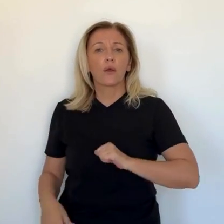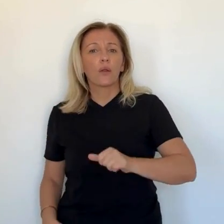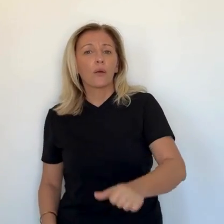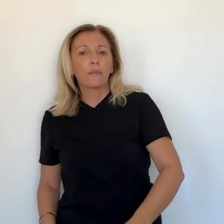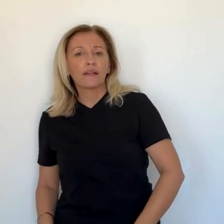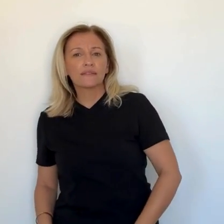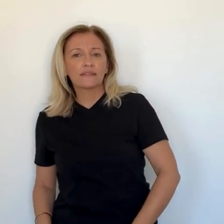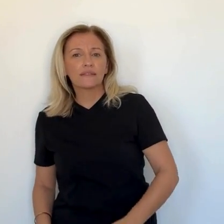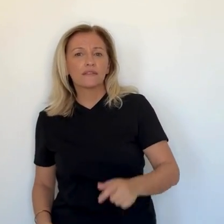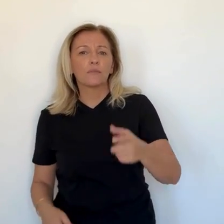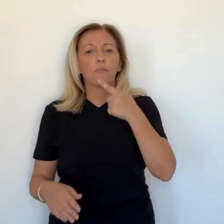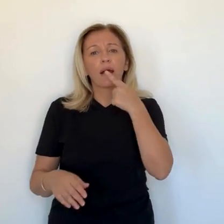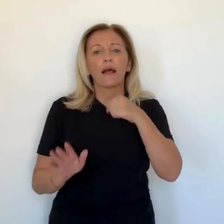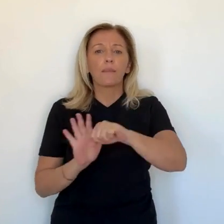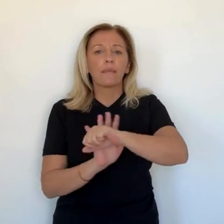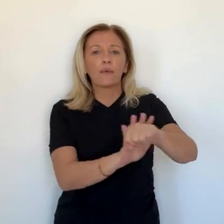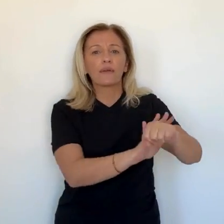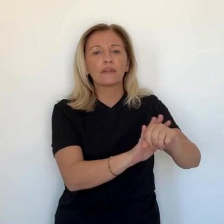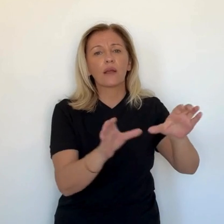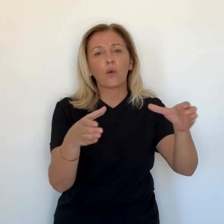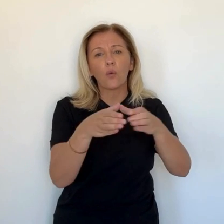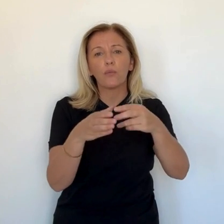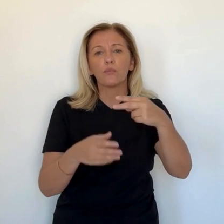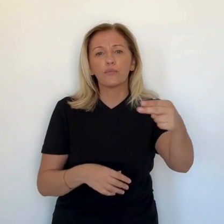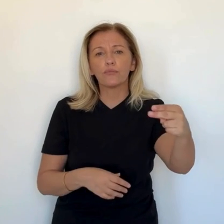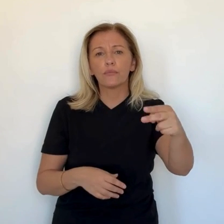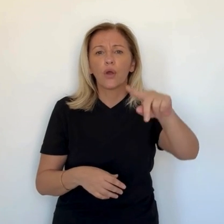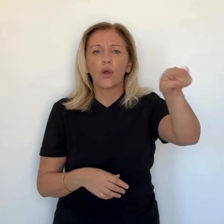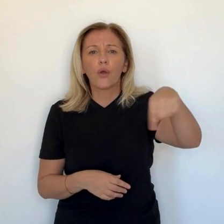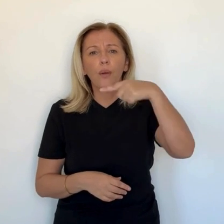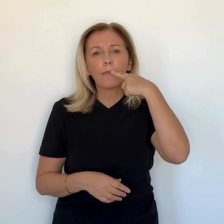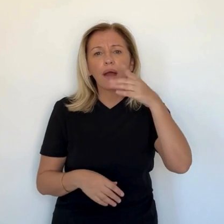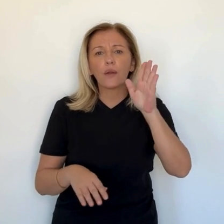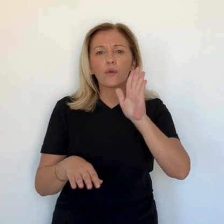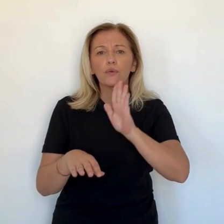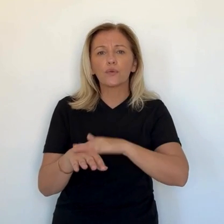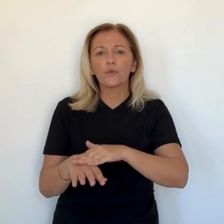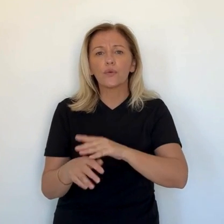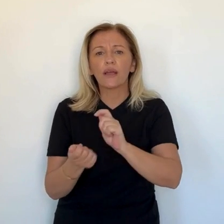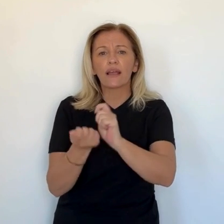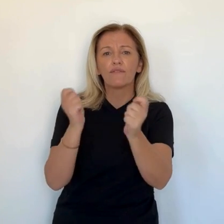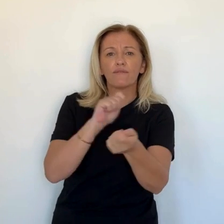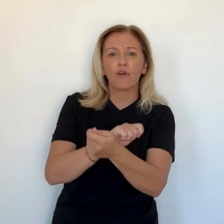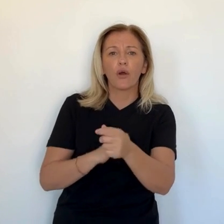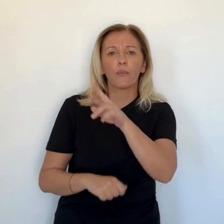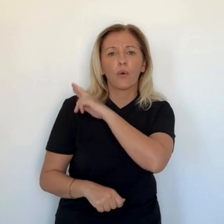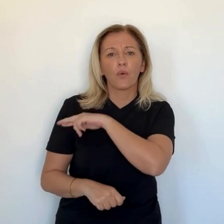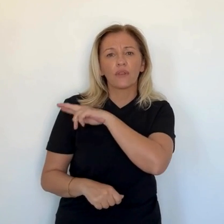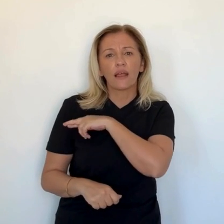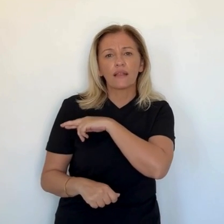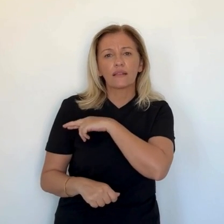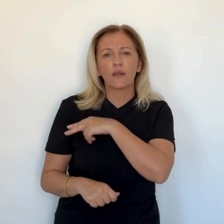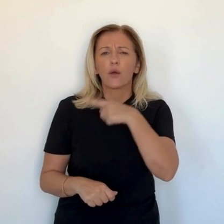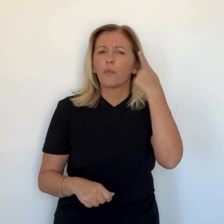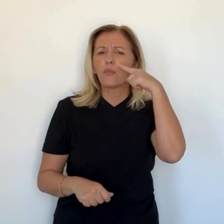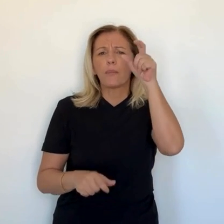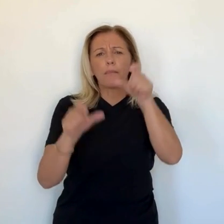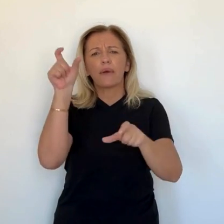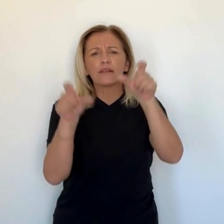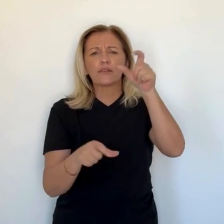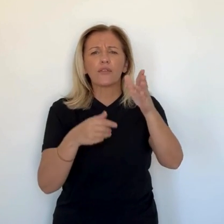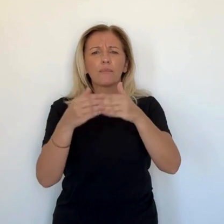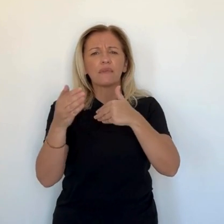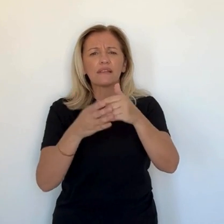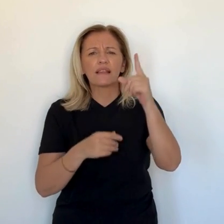député Paul-André Colombagne a fait valoir les priorités du groupe. Une reprise de la réforme des retraites sur d'autres critères, notamment sur la pénibilité, les carrières